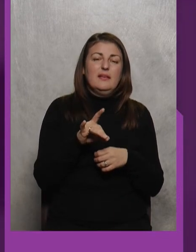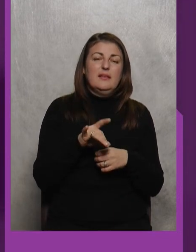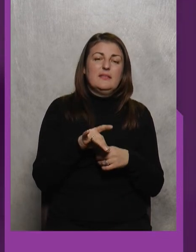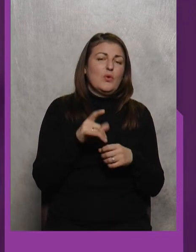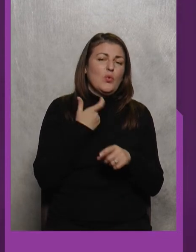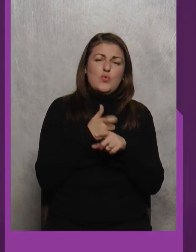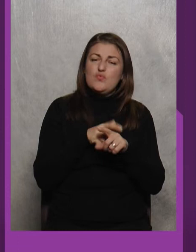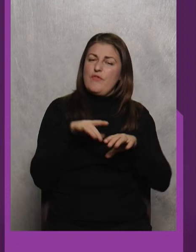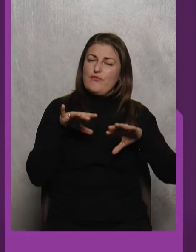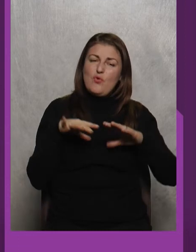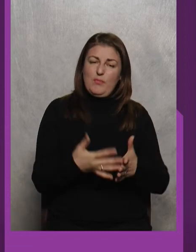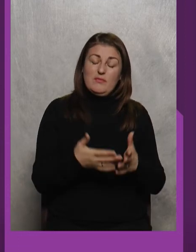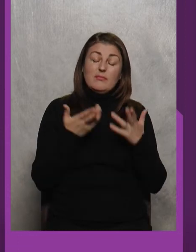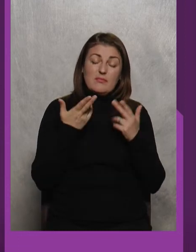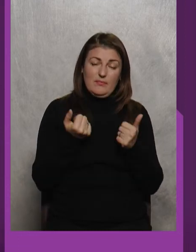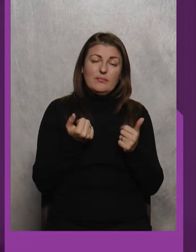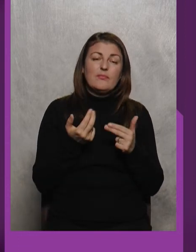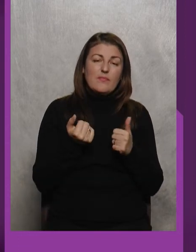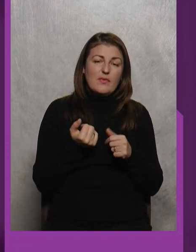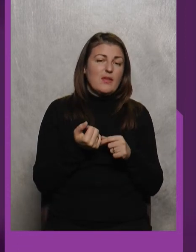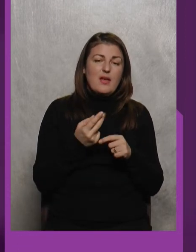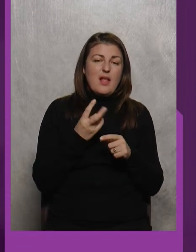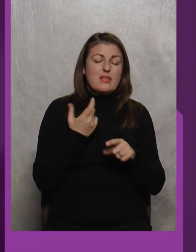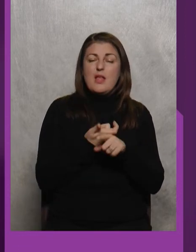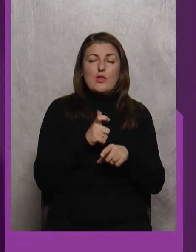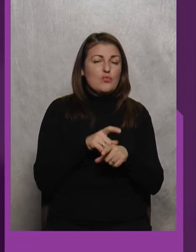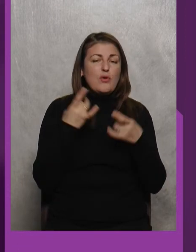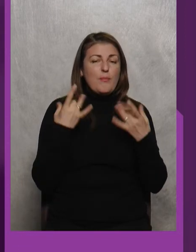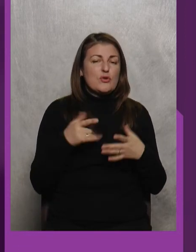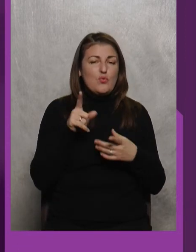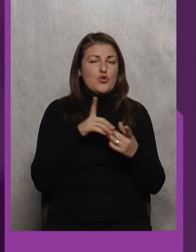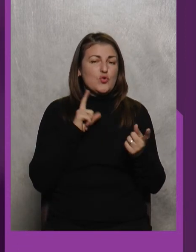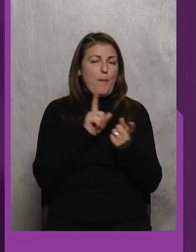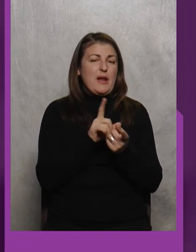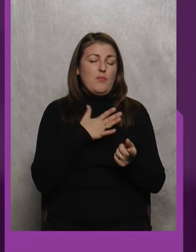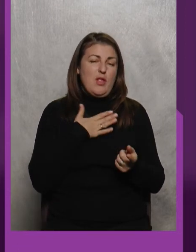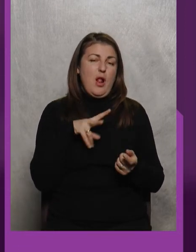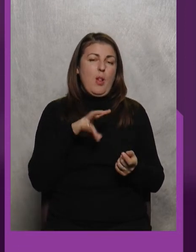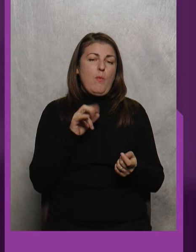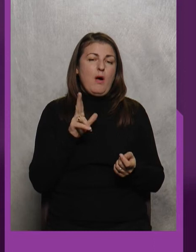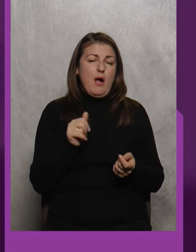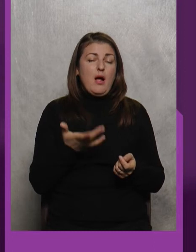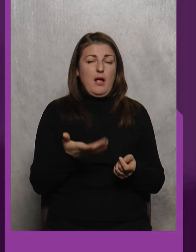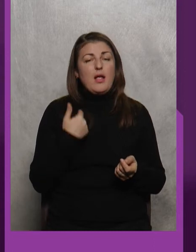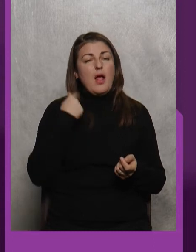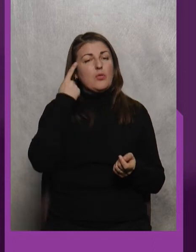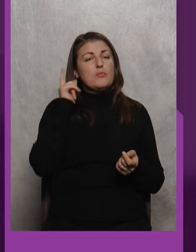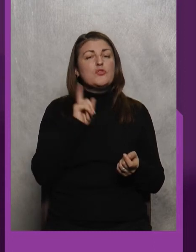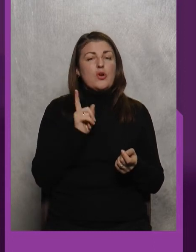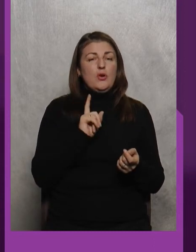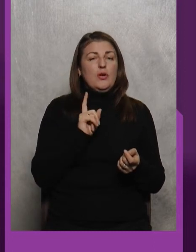Дуже втомився Так, не дуже простий, у нього супер не був наш Лука Ну, я думаю, що